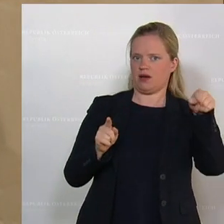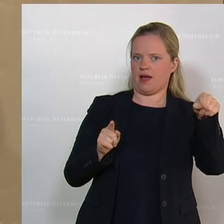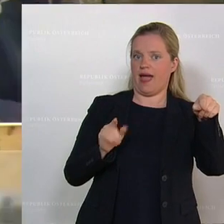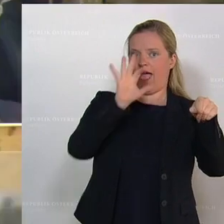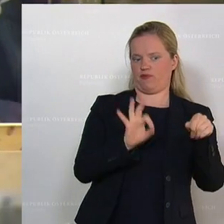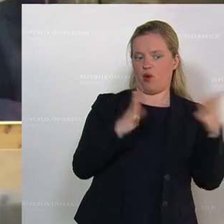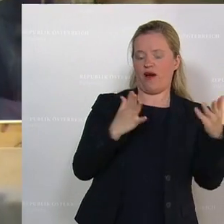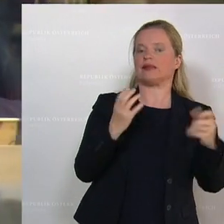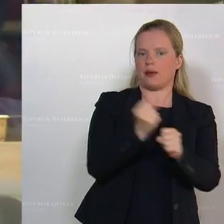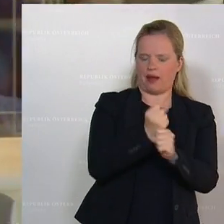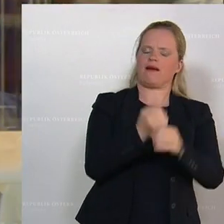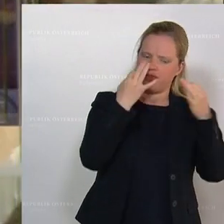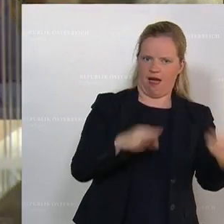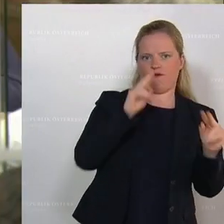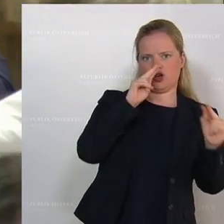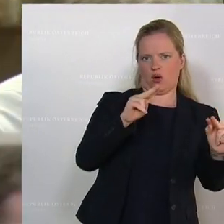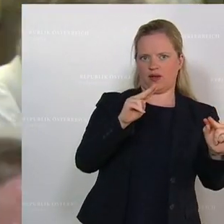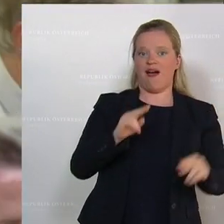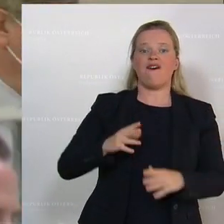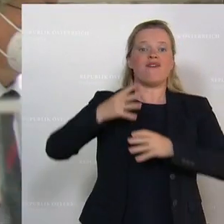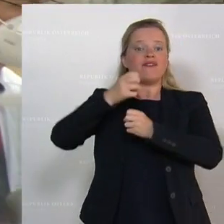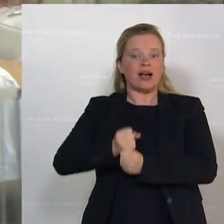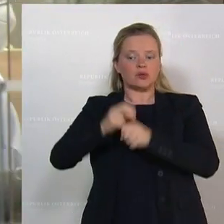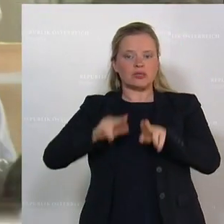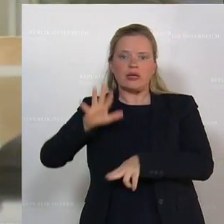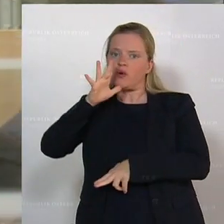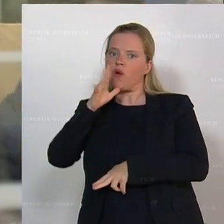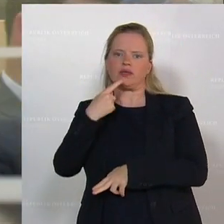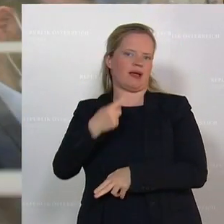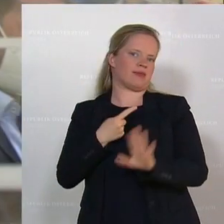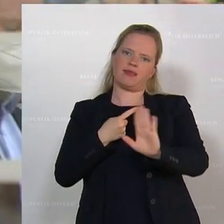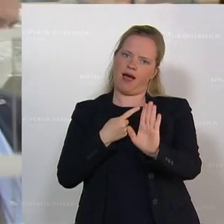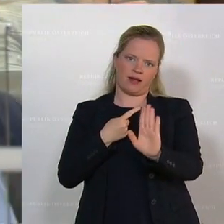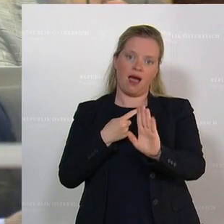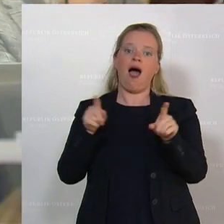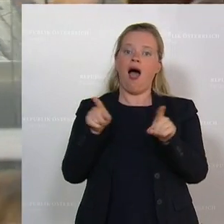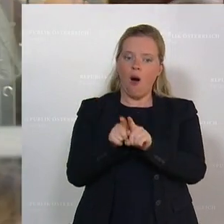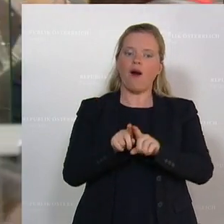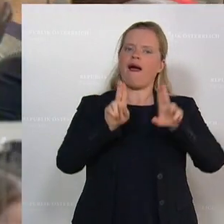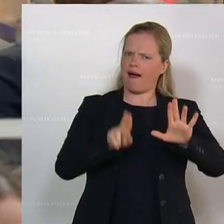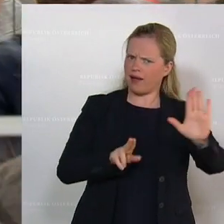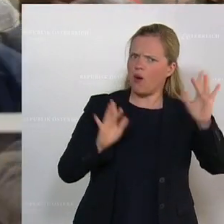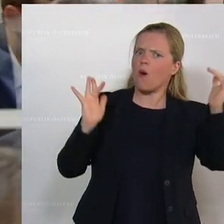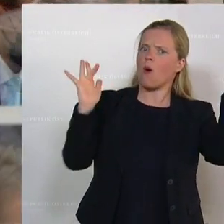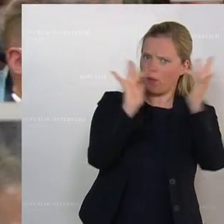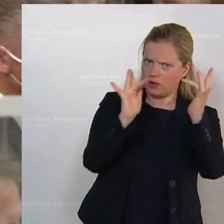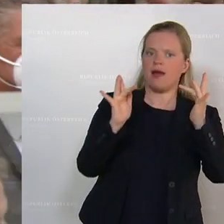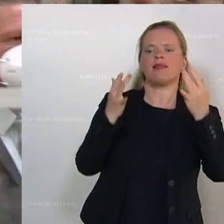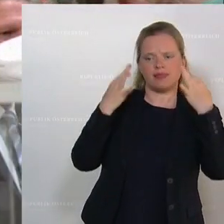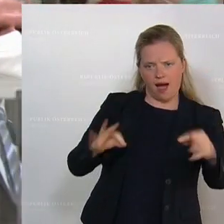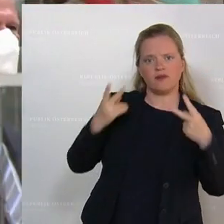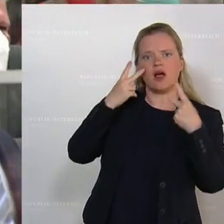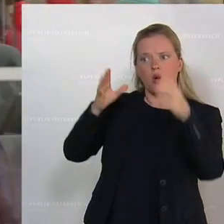Verfassungsgerichtshof hat dann entschieden, nein, es ist auch das Recht der Opposition anzusehen, was die ÖVP